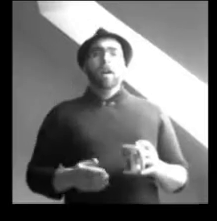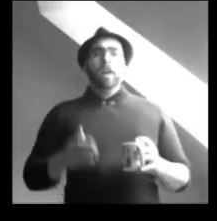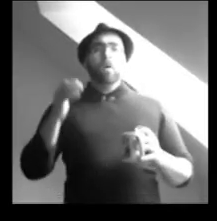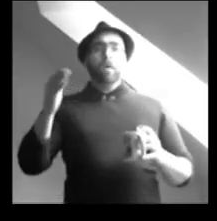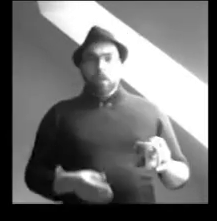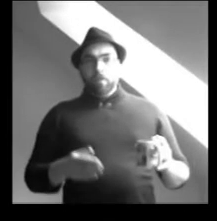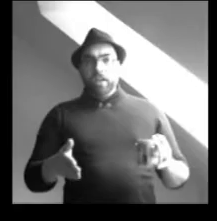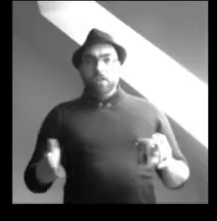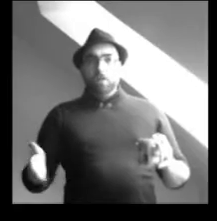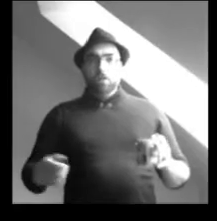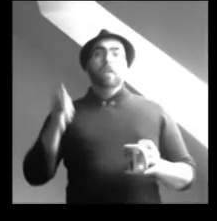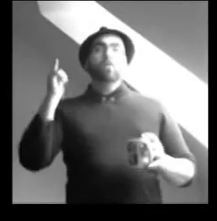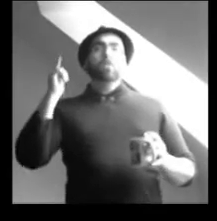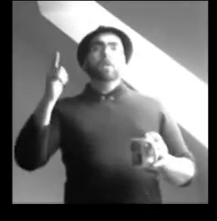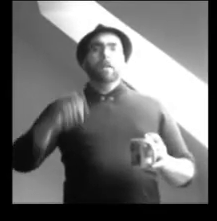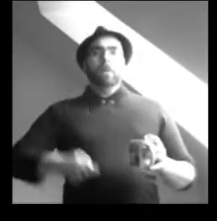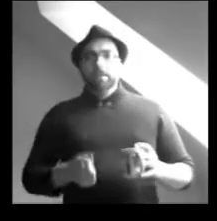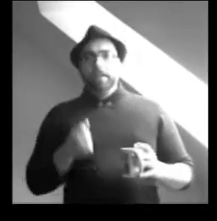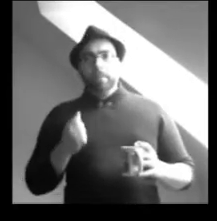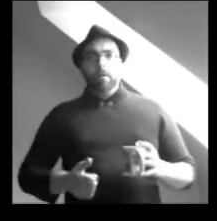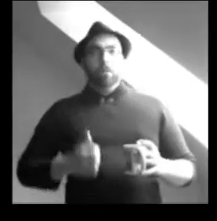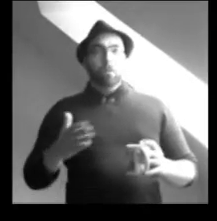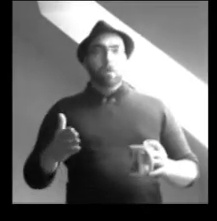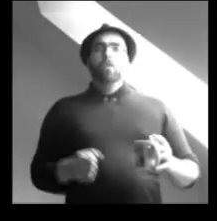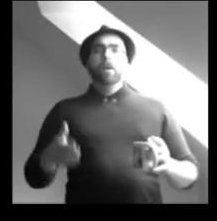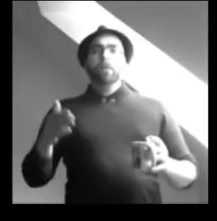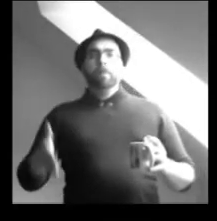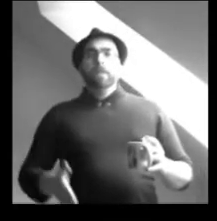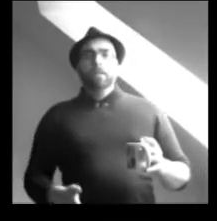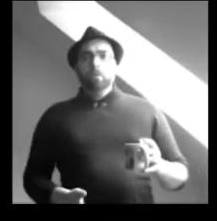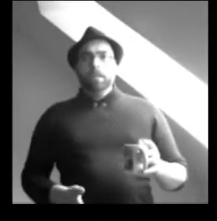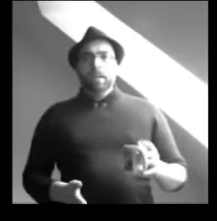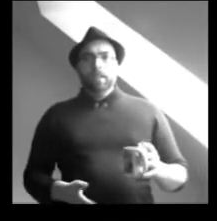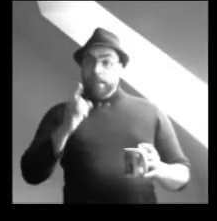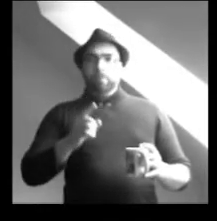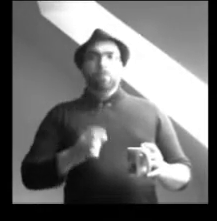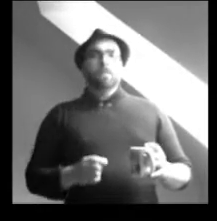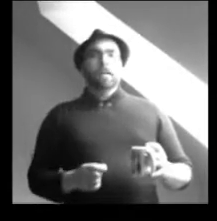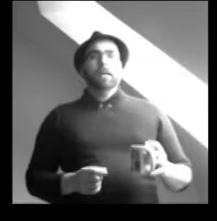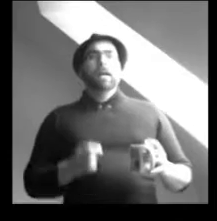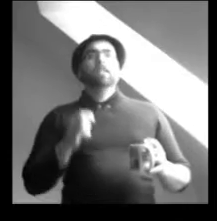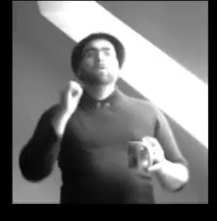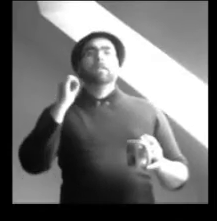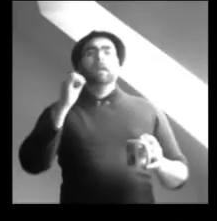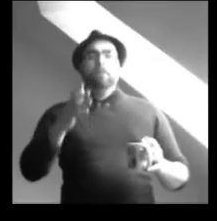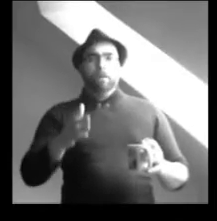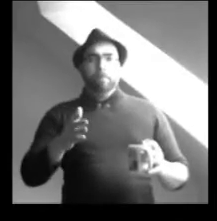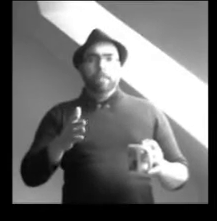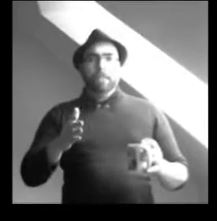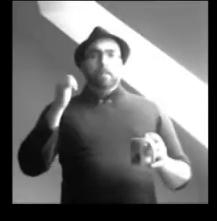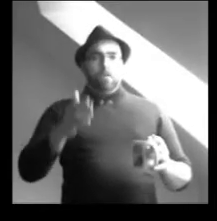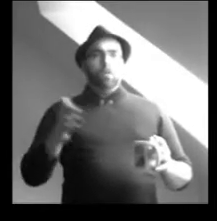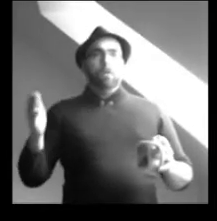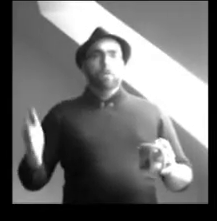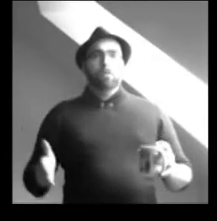Elle, à Highwater, comme on ne sait rien en France, est une totale réussite. C'est même, de loin, le meilleur film américain de 2016. Et c'est peu de le dire, car à défaut d'être un film